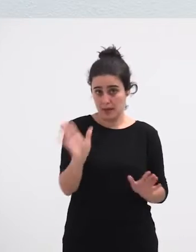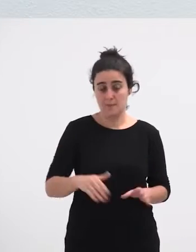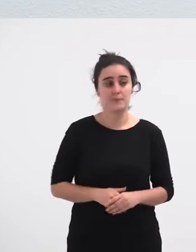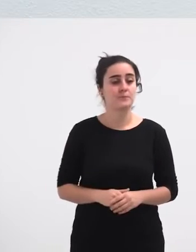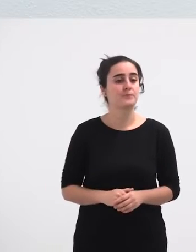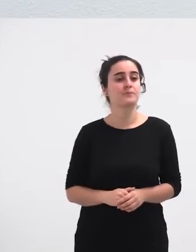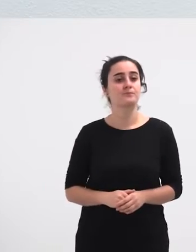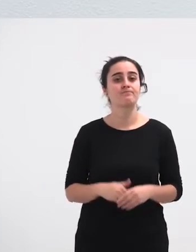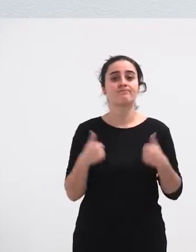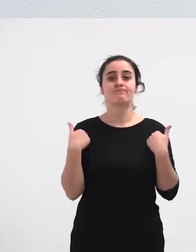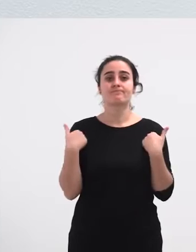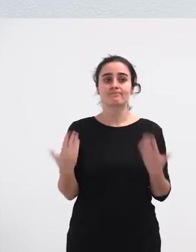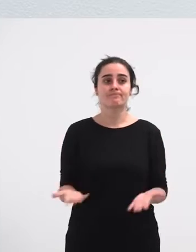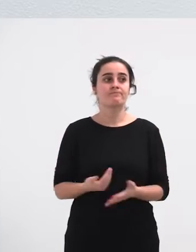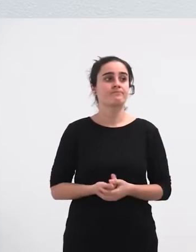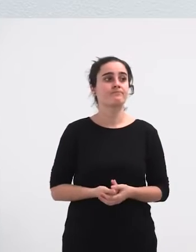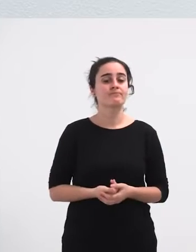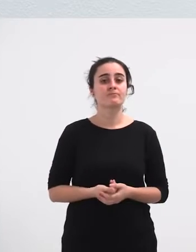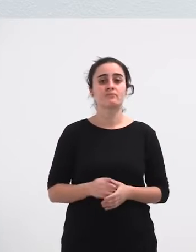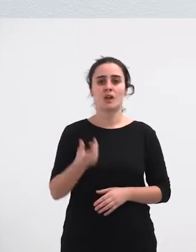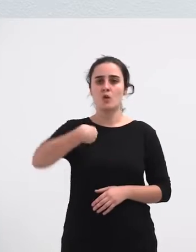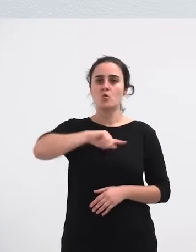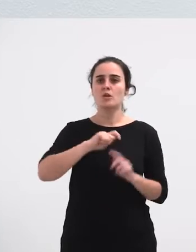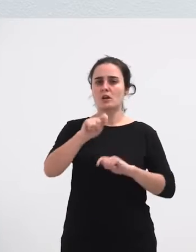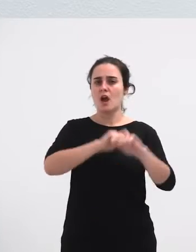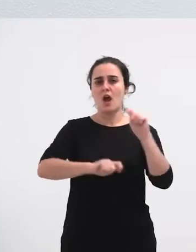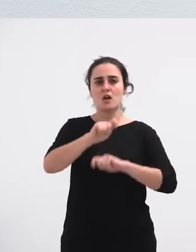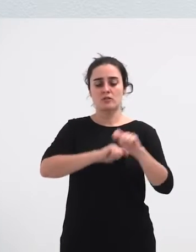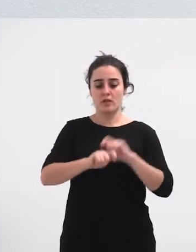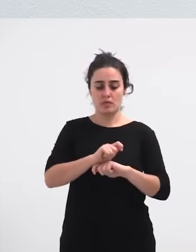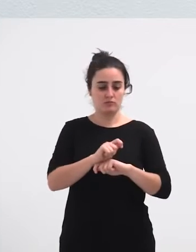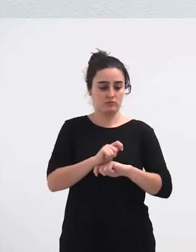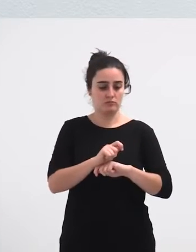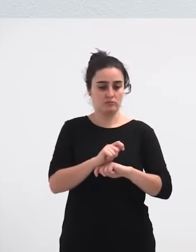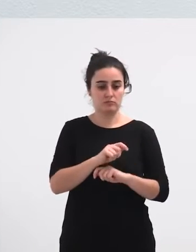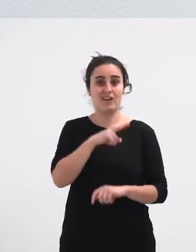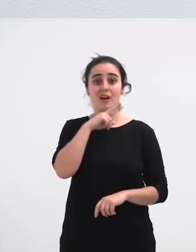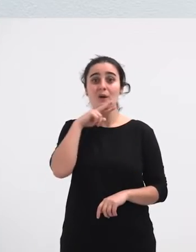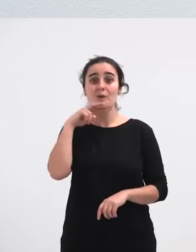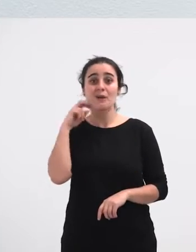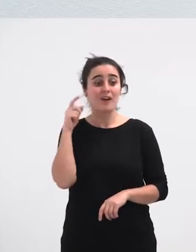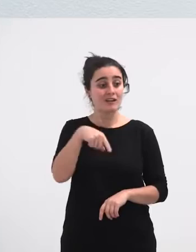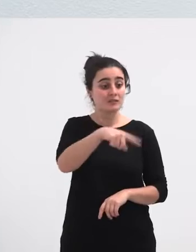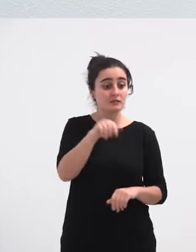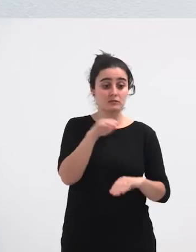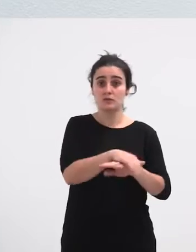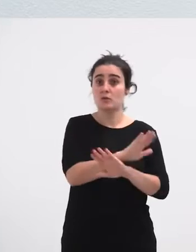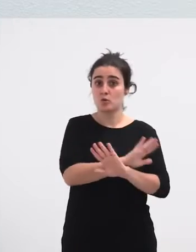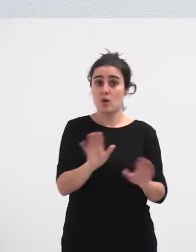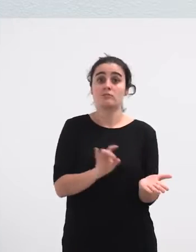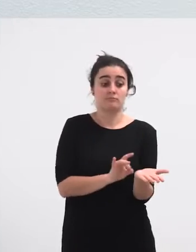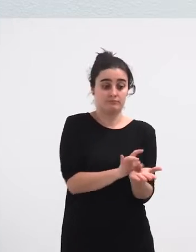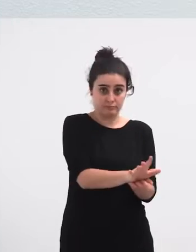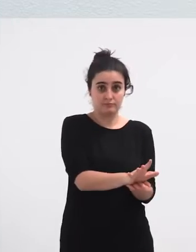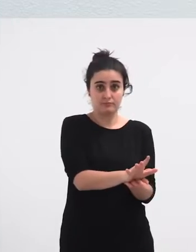Hore beraz, gure elkartearen baloreak betetzen ezituzten ez, kanporatuak izan ziren